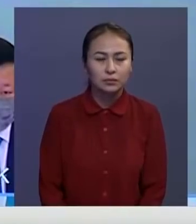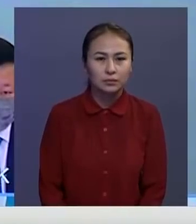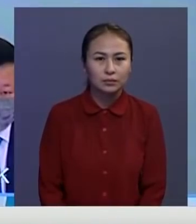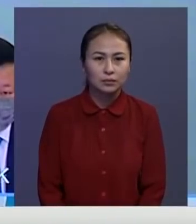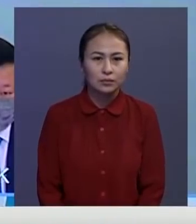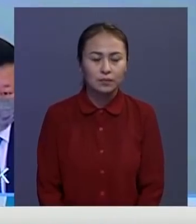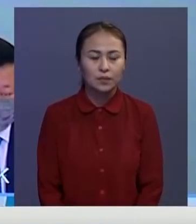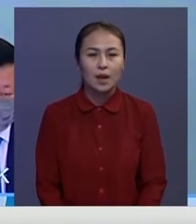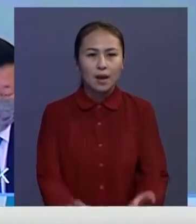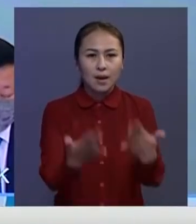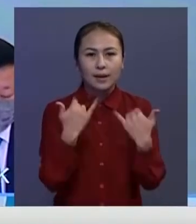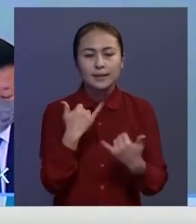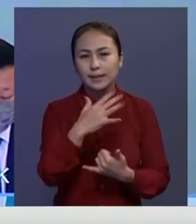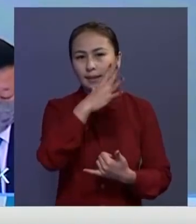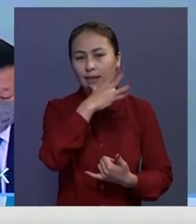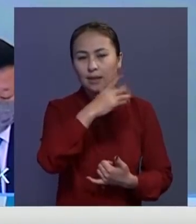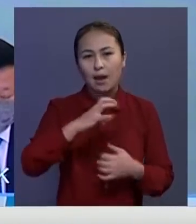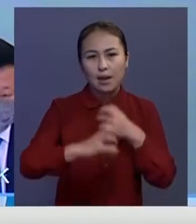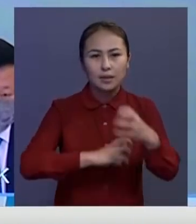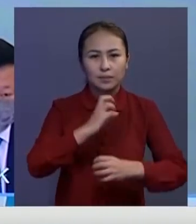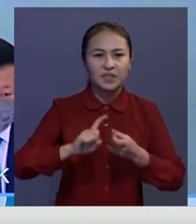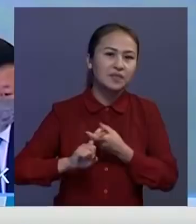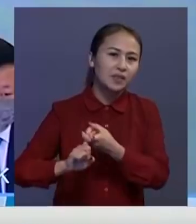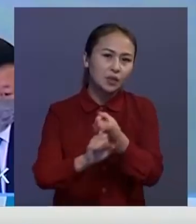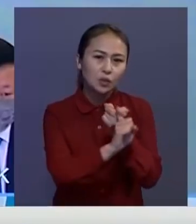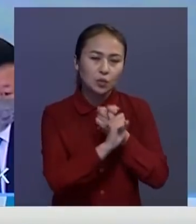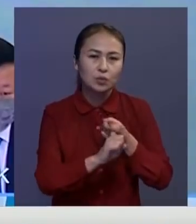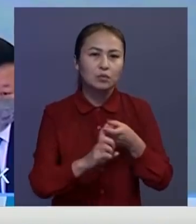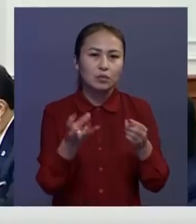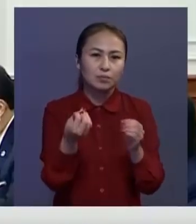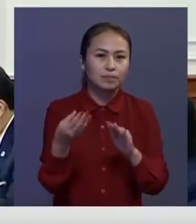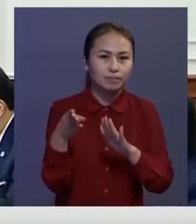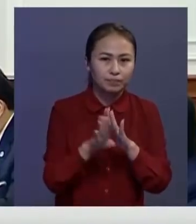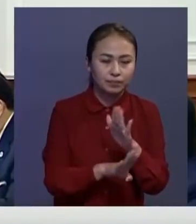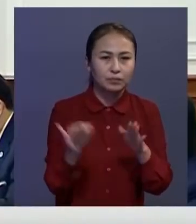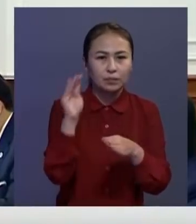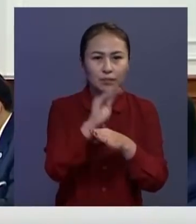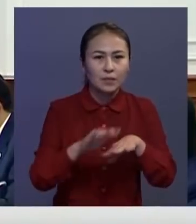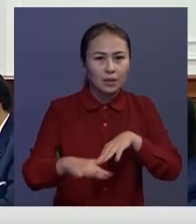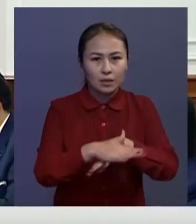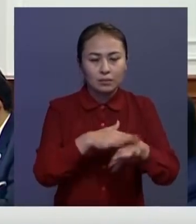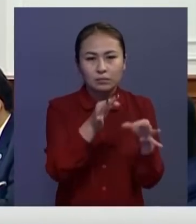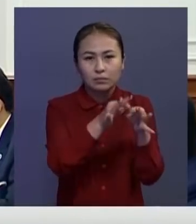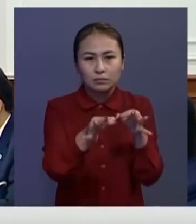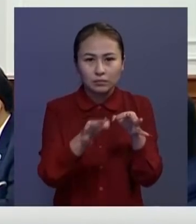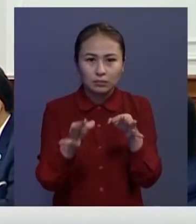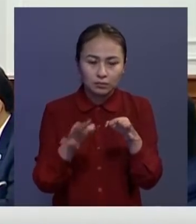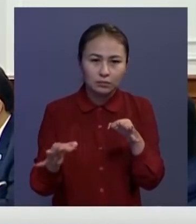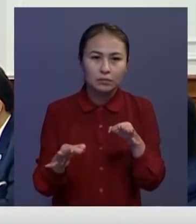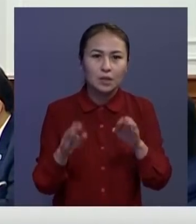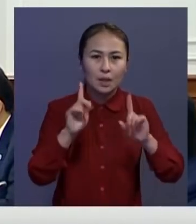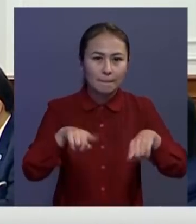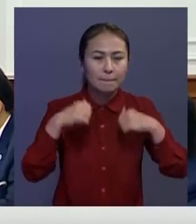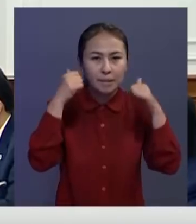Қазылықтан да әлемде вирусын таруымы қазысты жағдай өте көрдері болып тұр. Елімізде бірнеше өнерлерінде вирусы